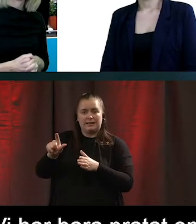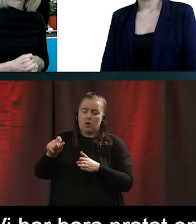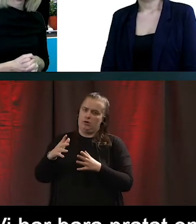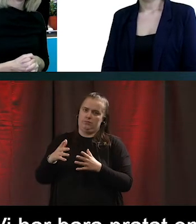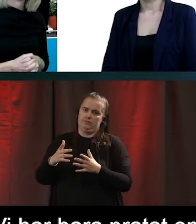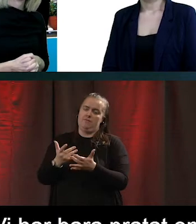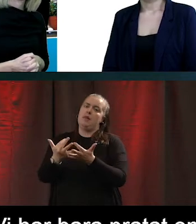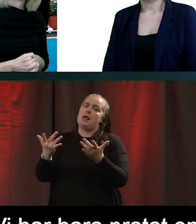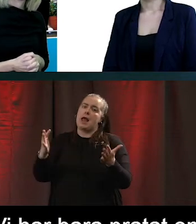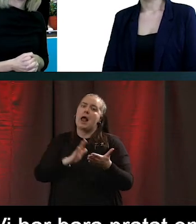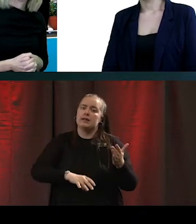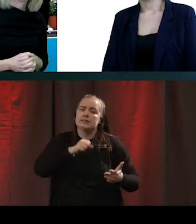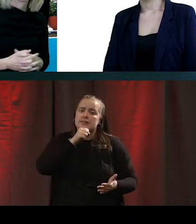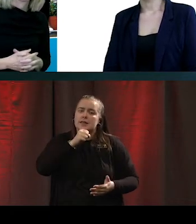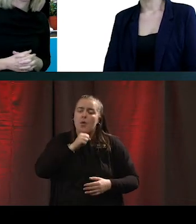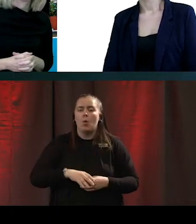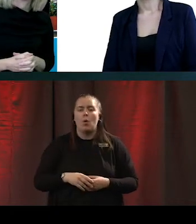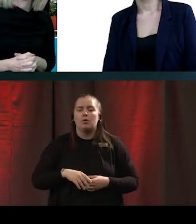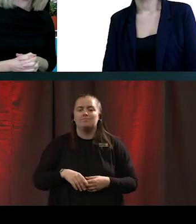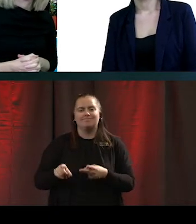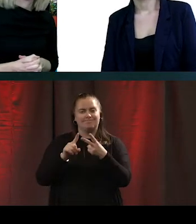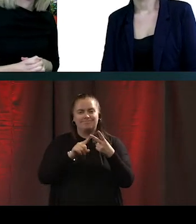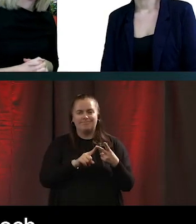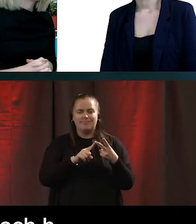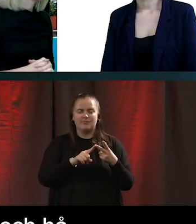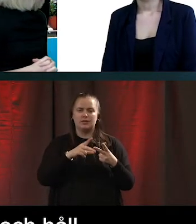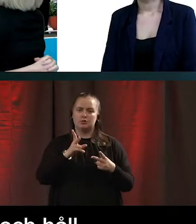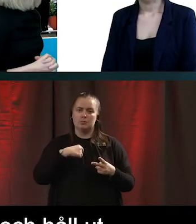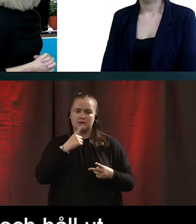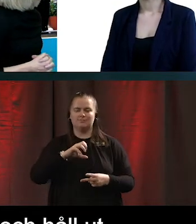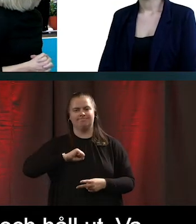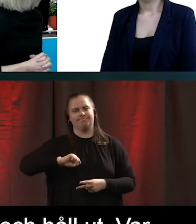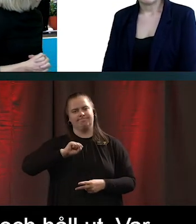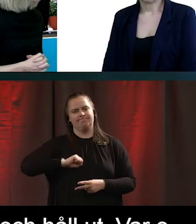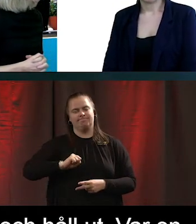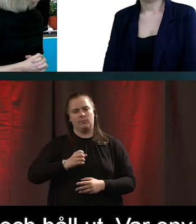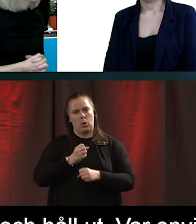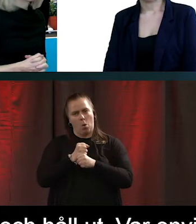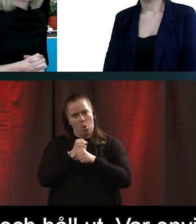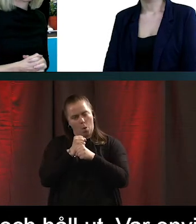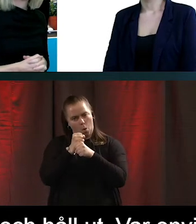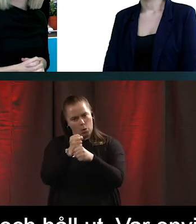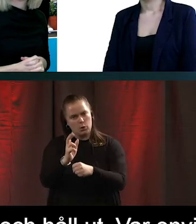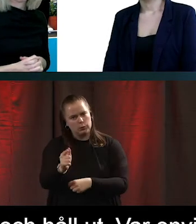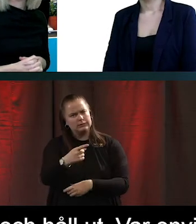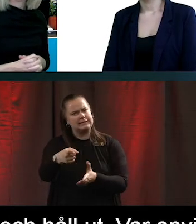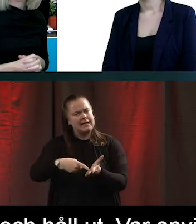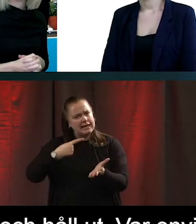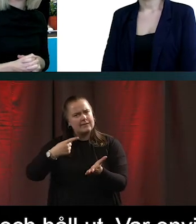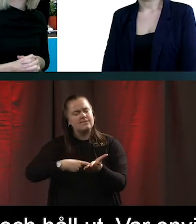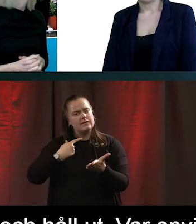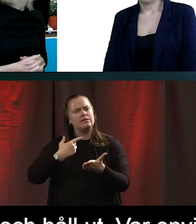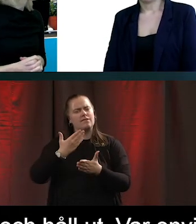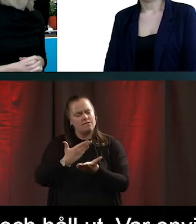Nästa grej är att hålla i, hålla ut. Var envis, ta er upp för backen och kämpa på.